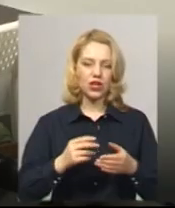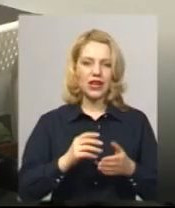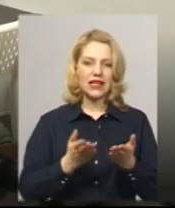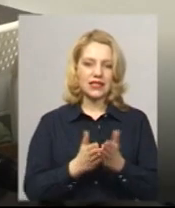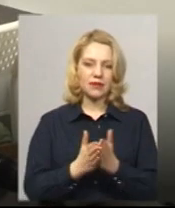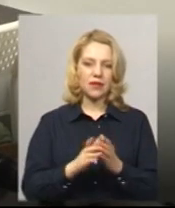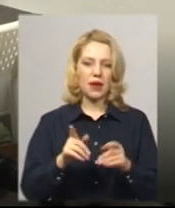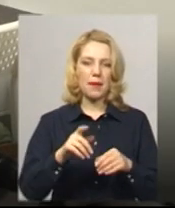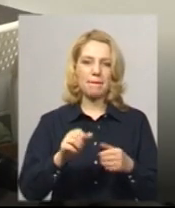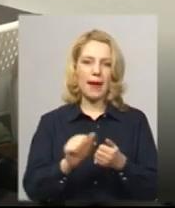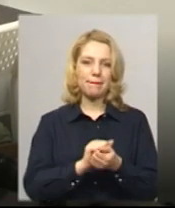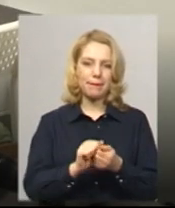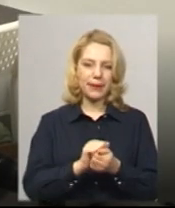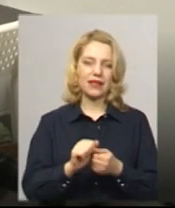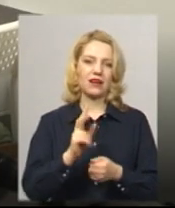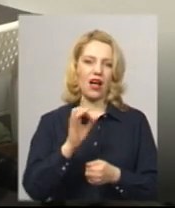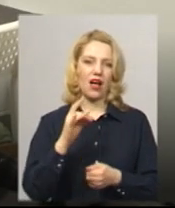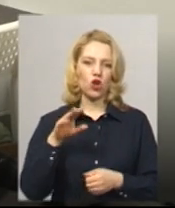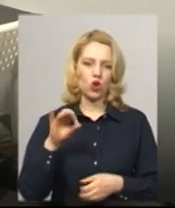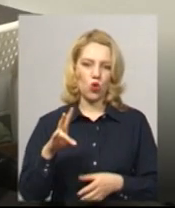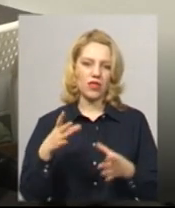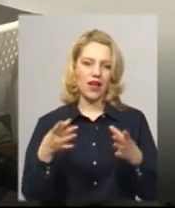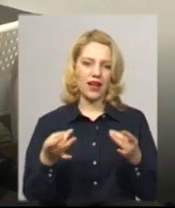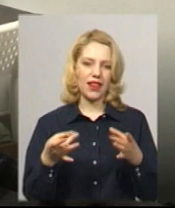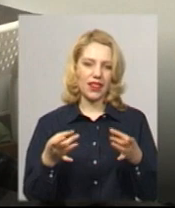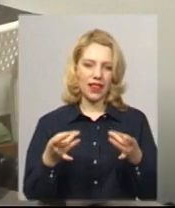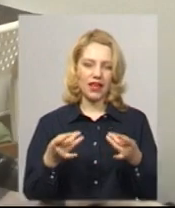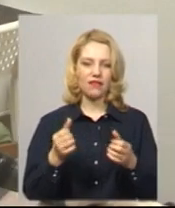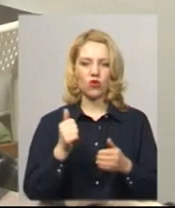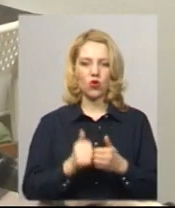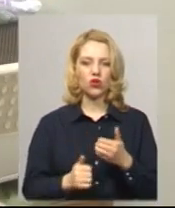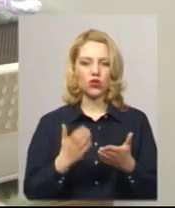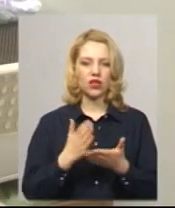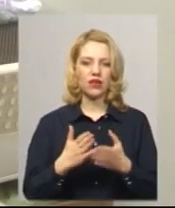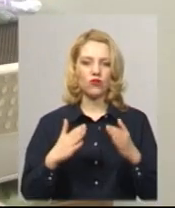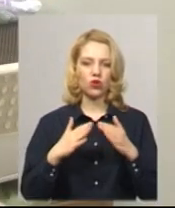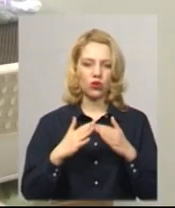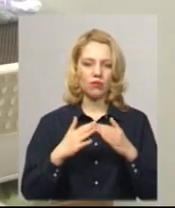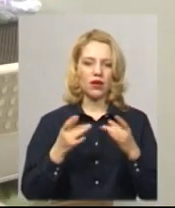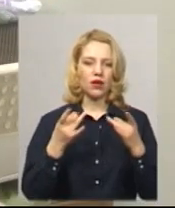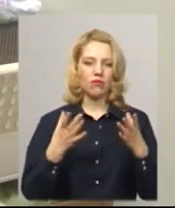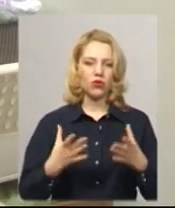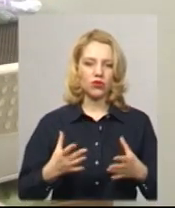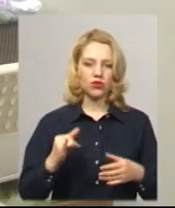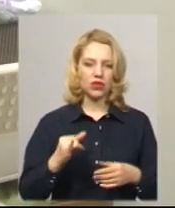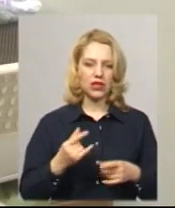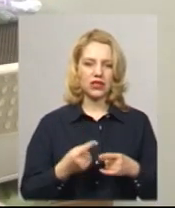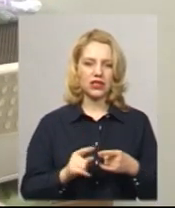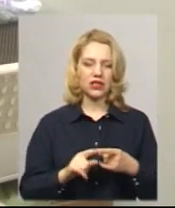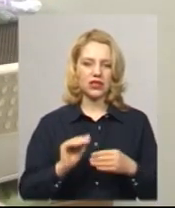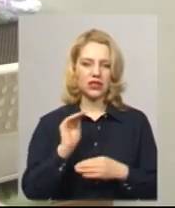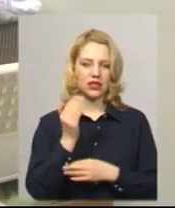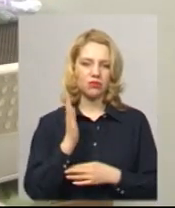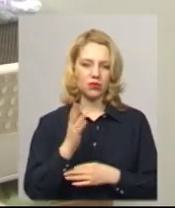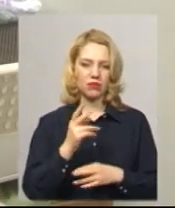папір, картон, клей, я думаю, що в кожного є вдома. Дуже просто і, в принципі, дитина,